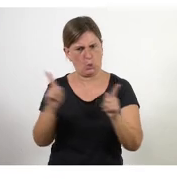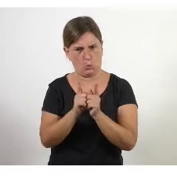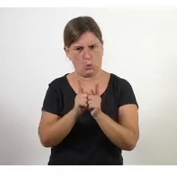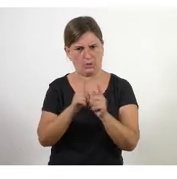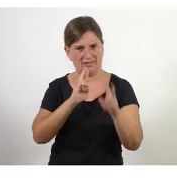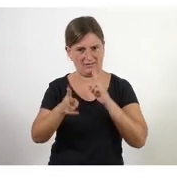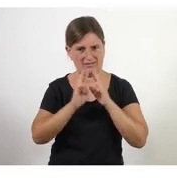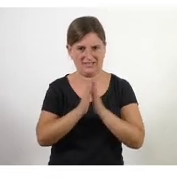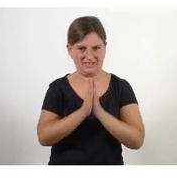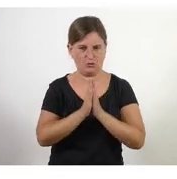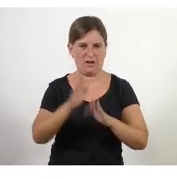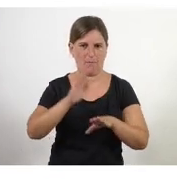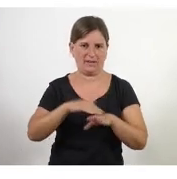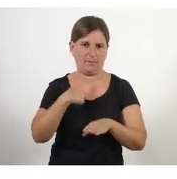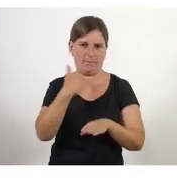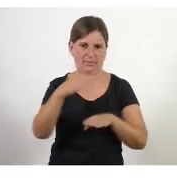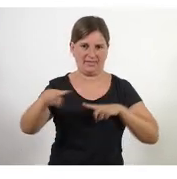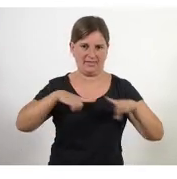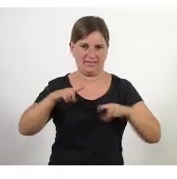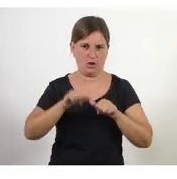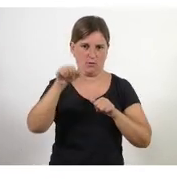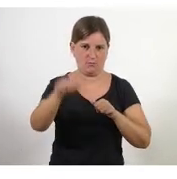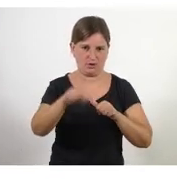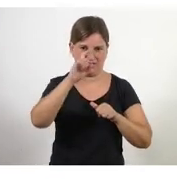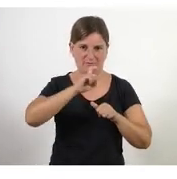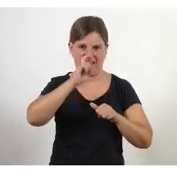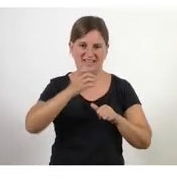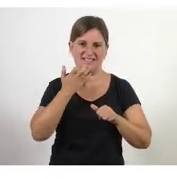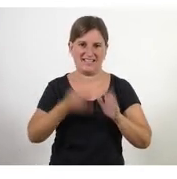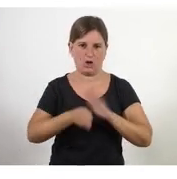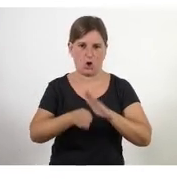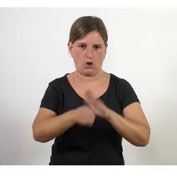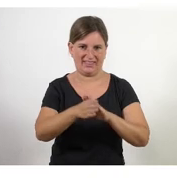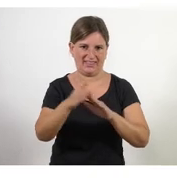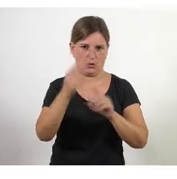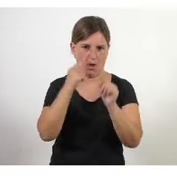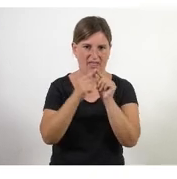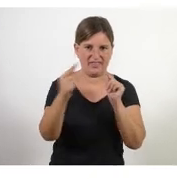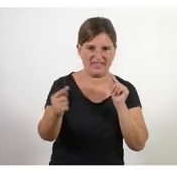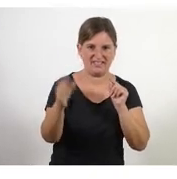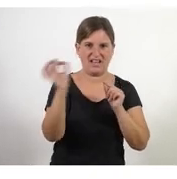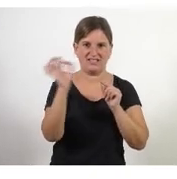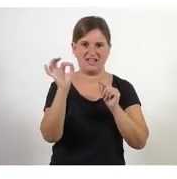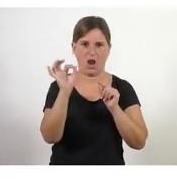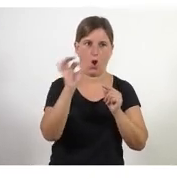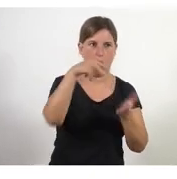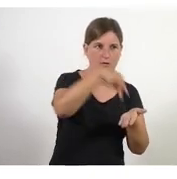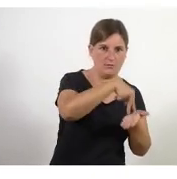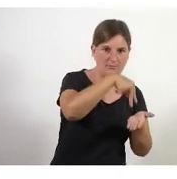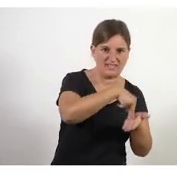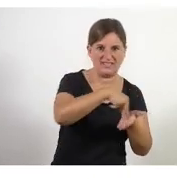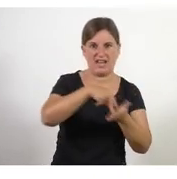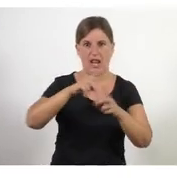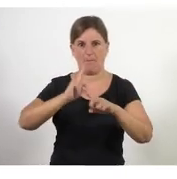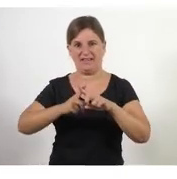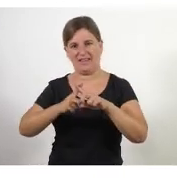també tindrem referències pels propers anys si al final mantenim aquest format online o si es fa un mix de presencial i online doncs